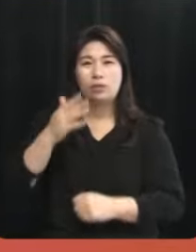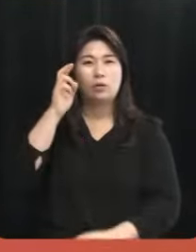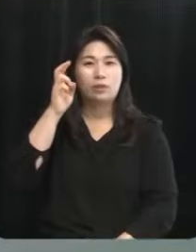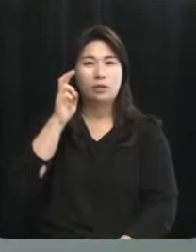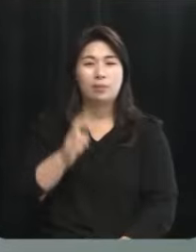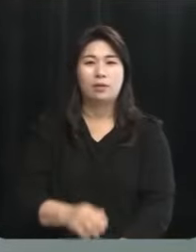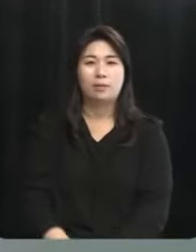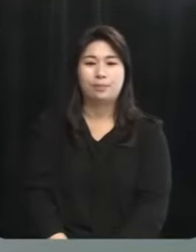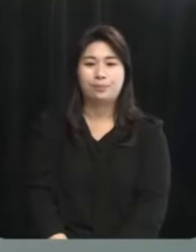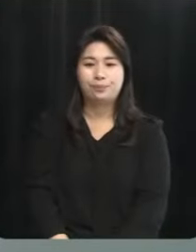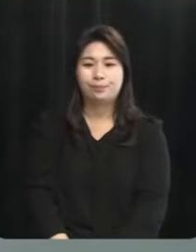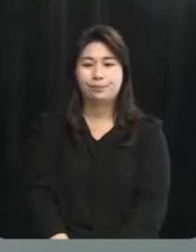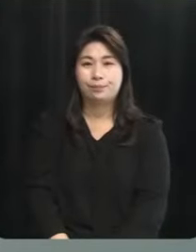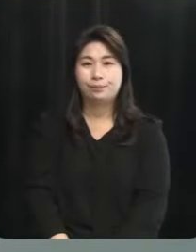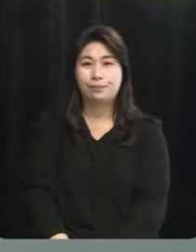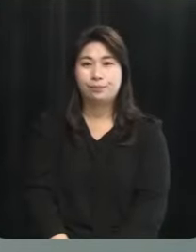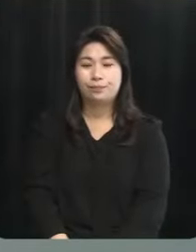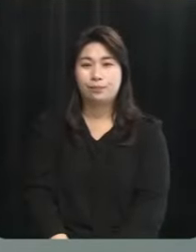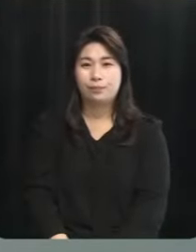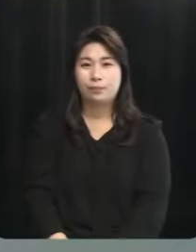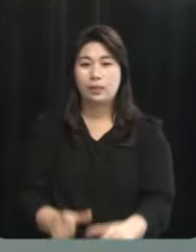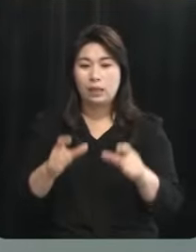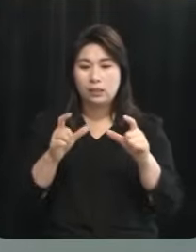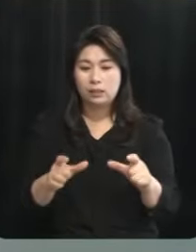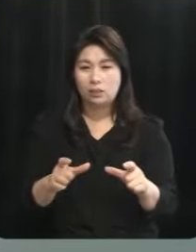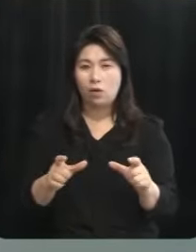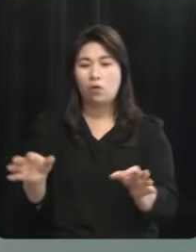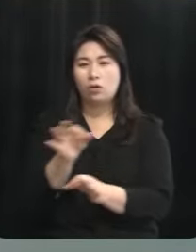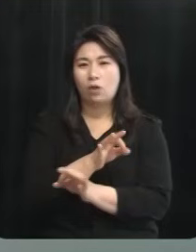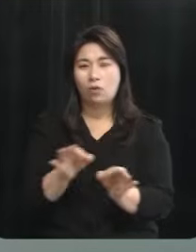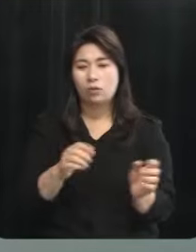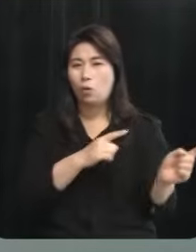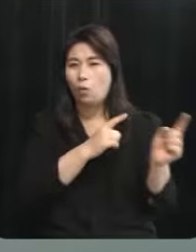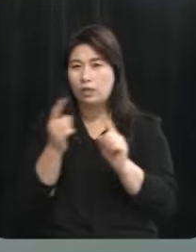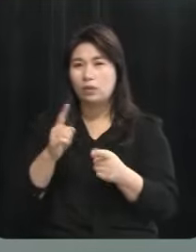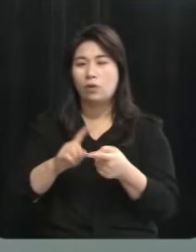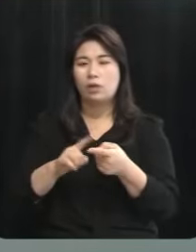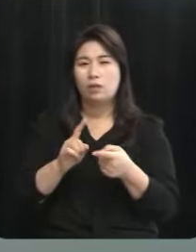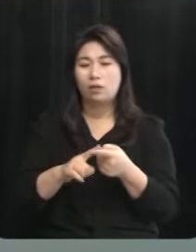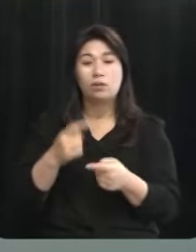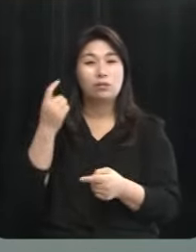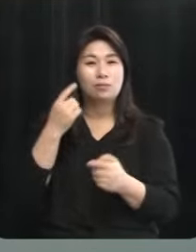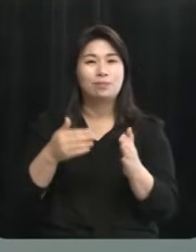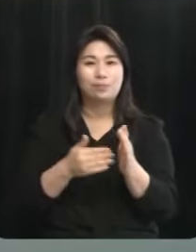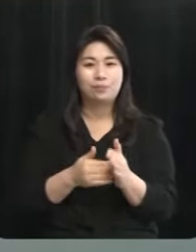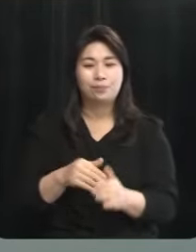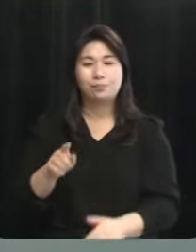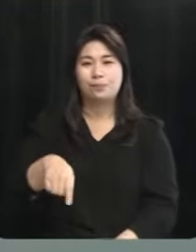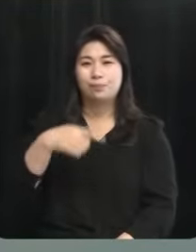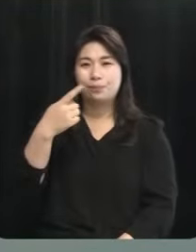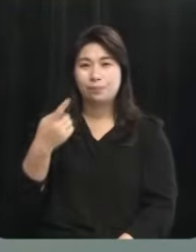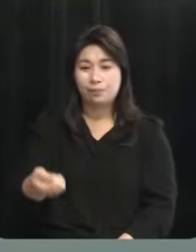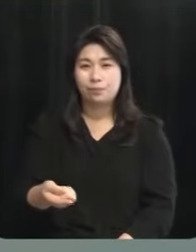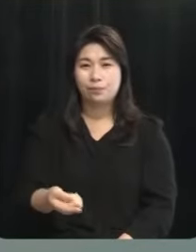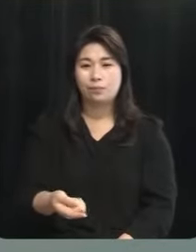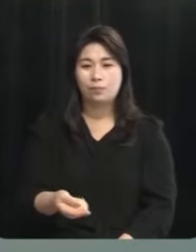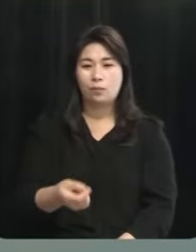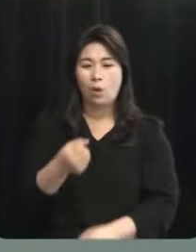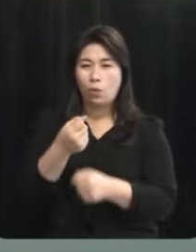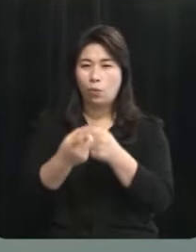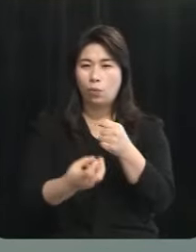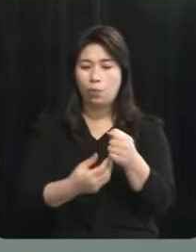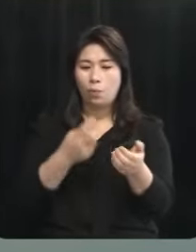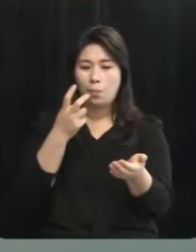후보들의 지역경제 활성화 해법들 들어봤습니다 다음은 수년 동안